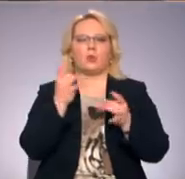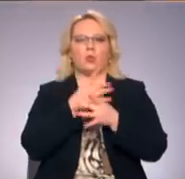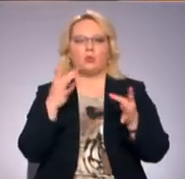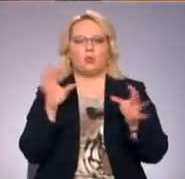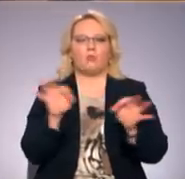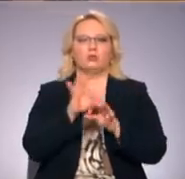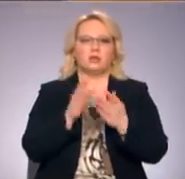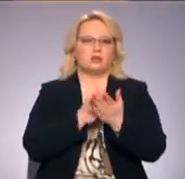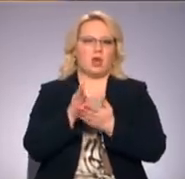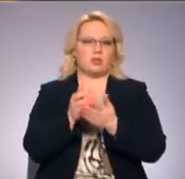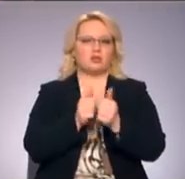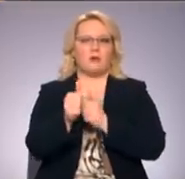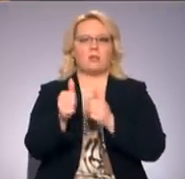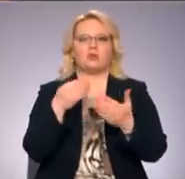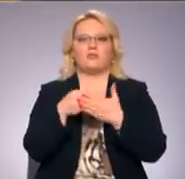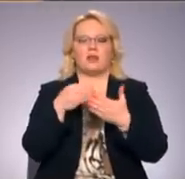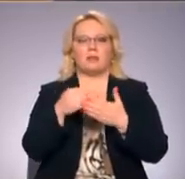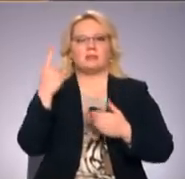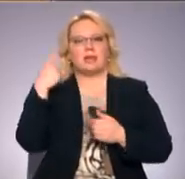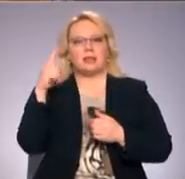NEDĒļas nogalē